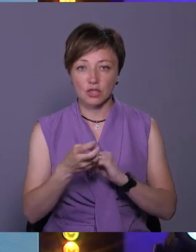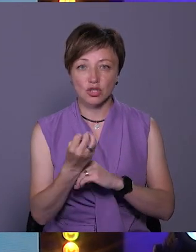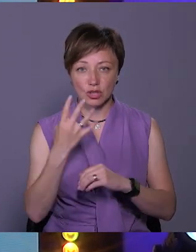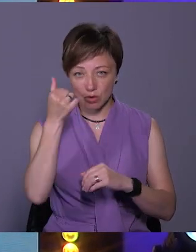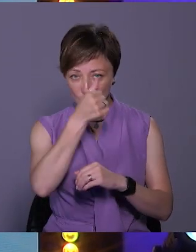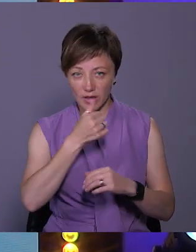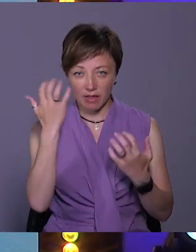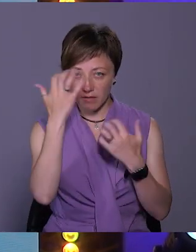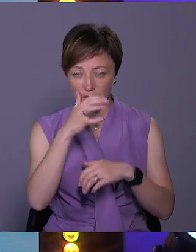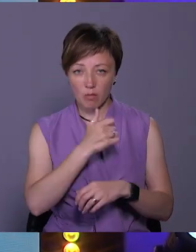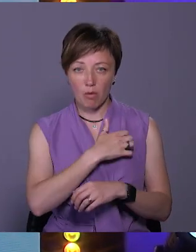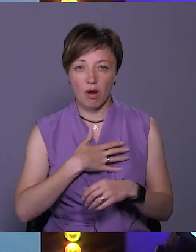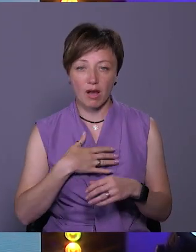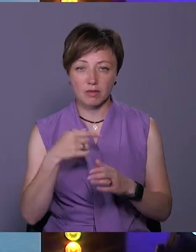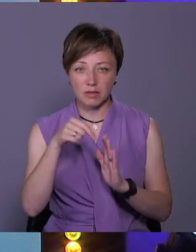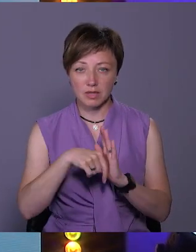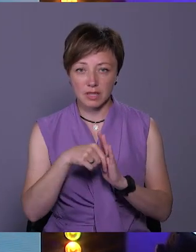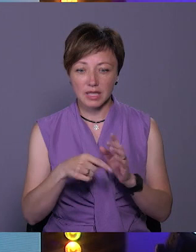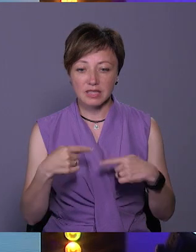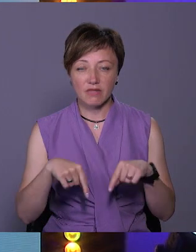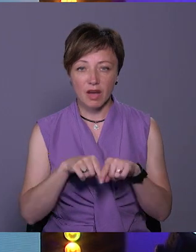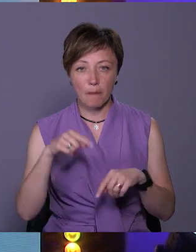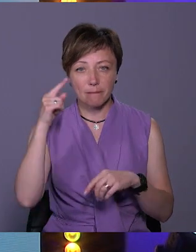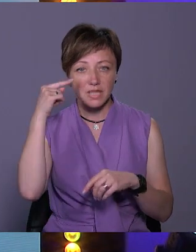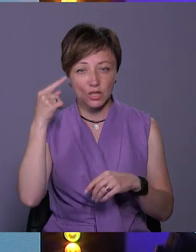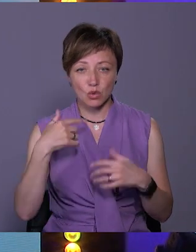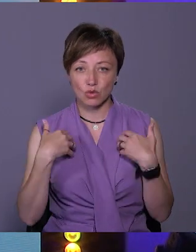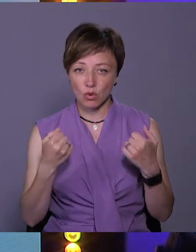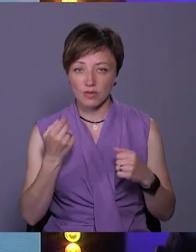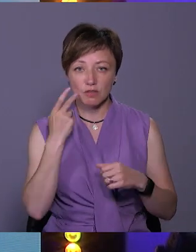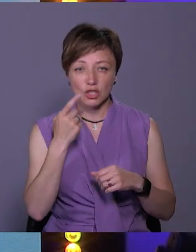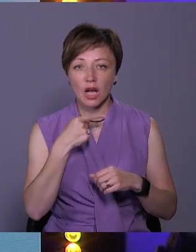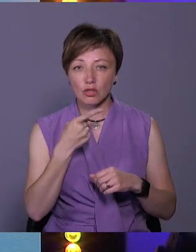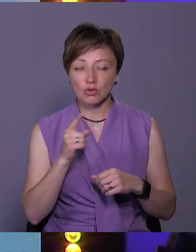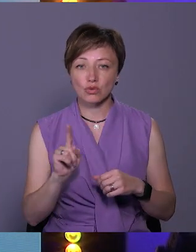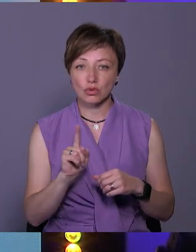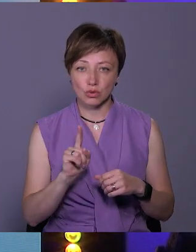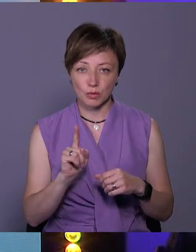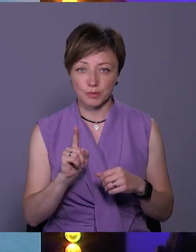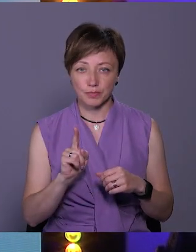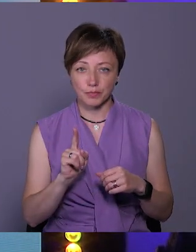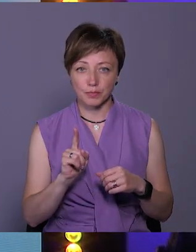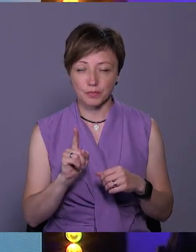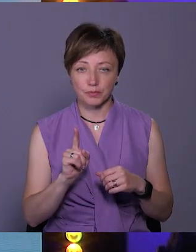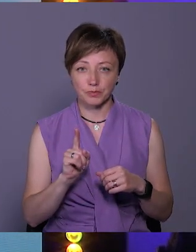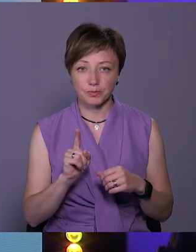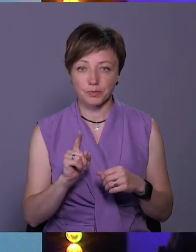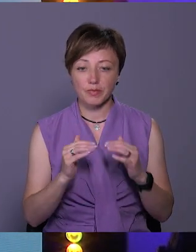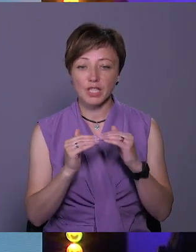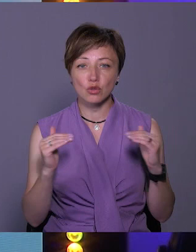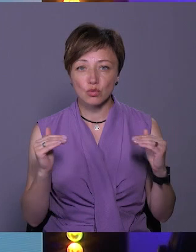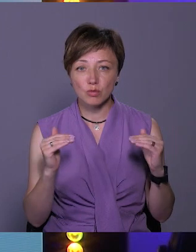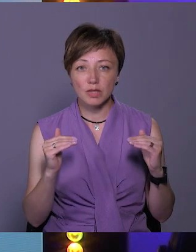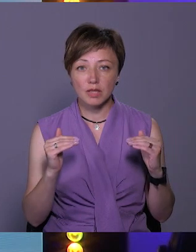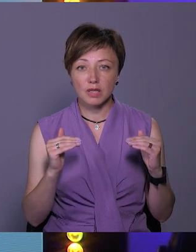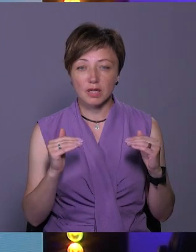а саме невидимими пораненнями, тобто сферою психічного здоров'я, завжди кажу, що ступінь того, чи